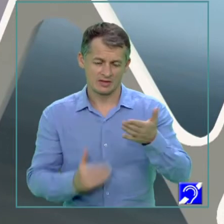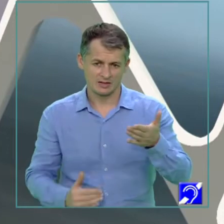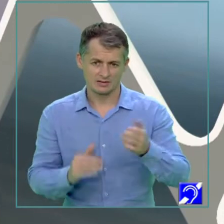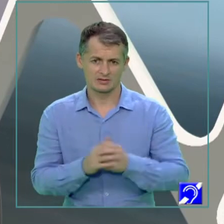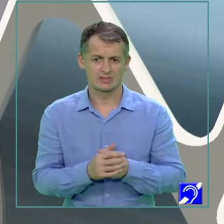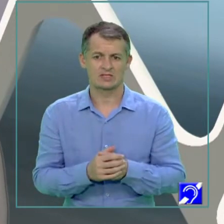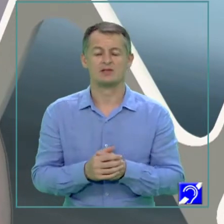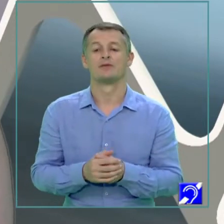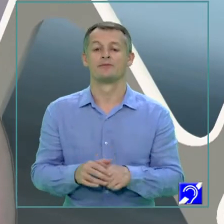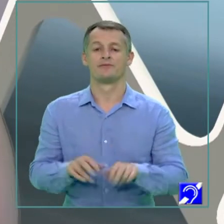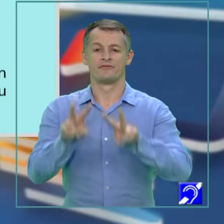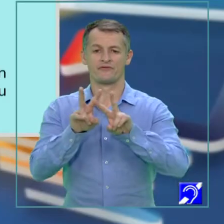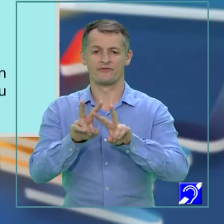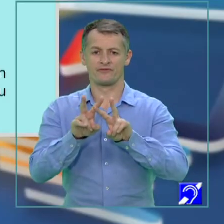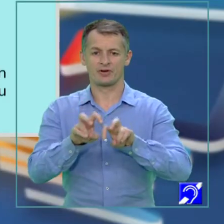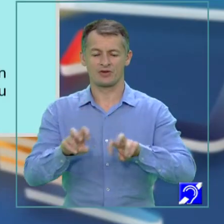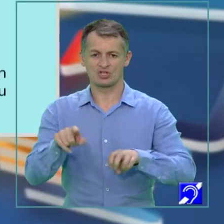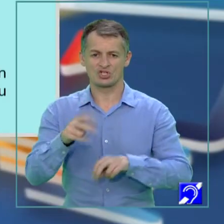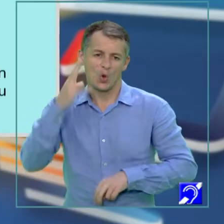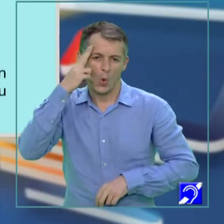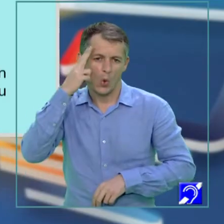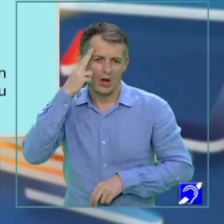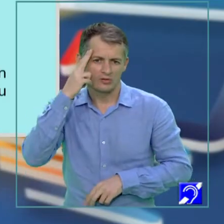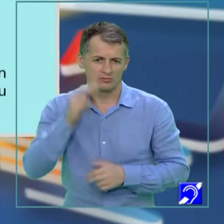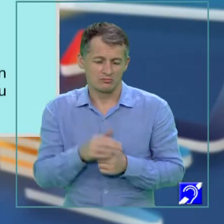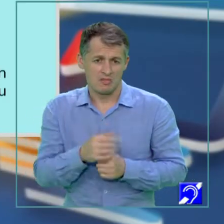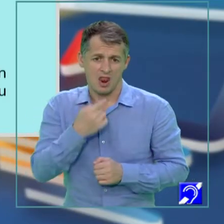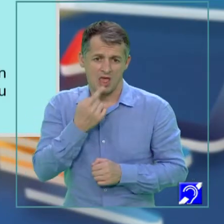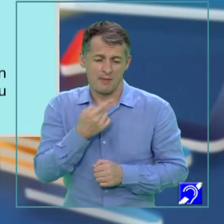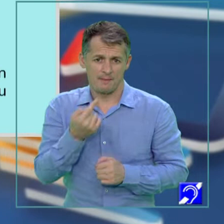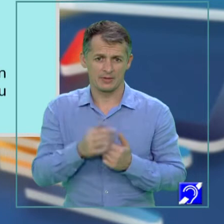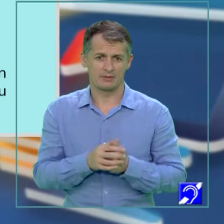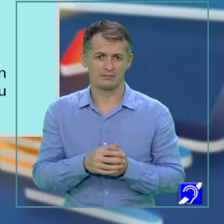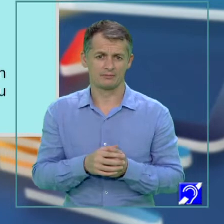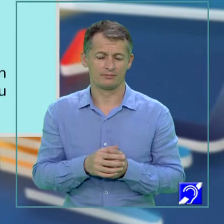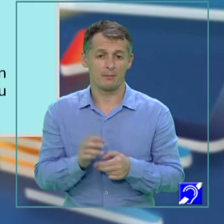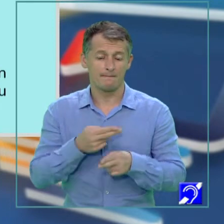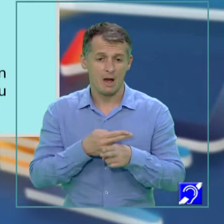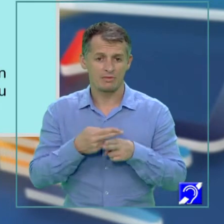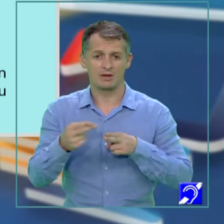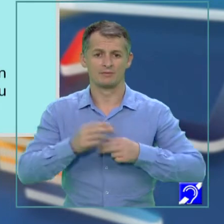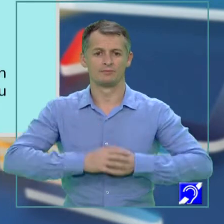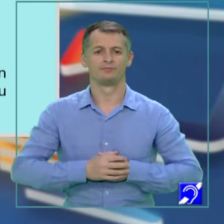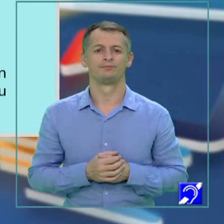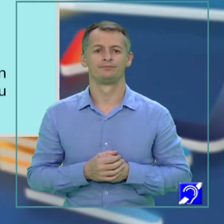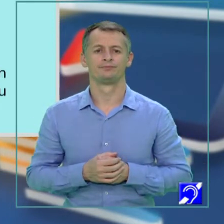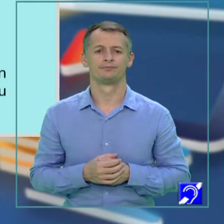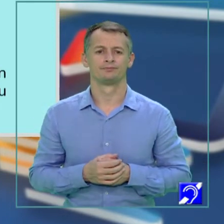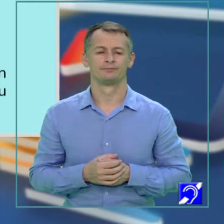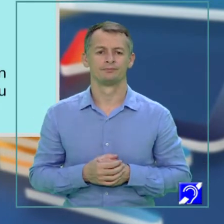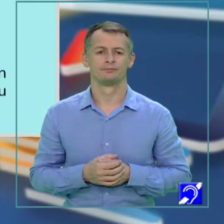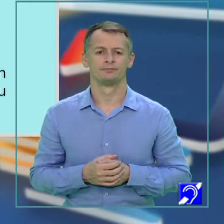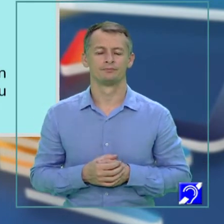verifică aici cunoașterea de fapt a limbii materne. Verbul menționează. Suntem deja